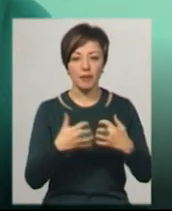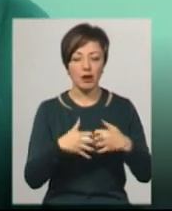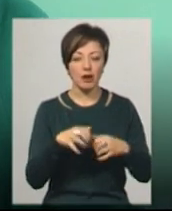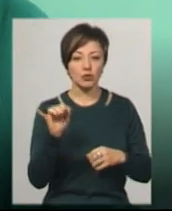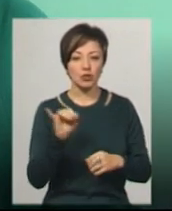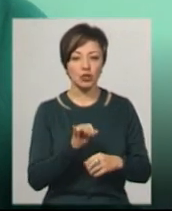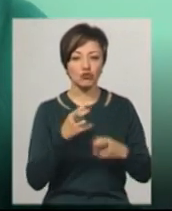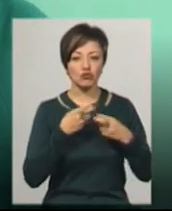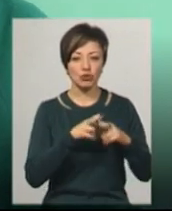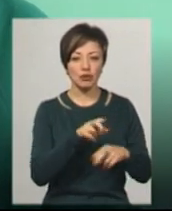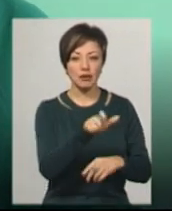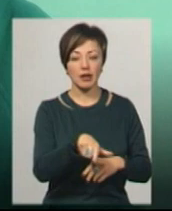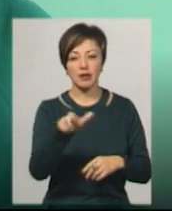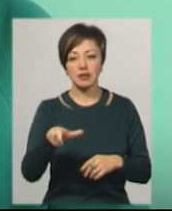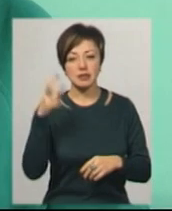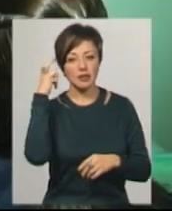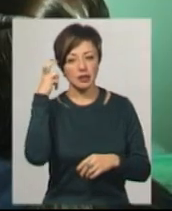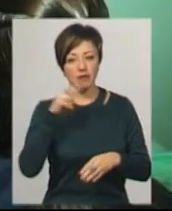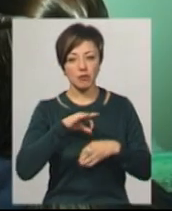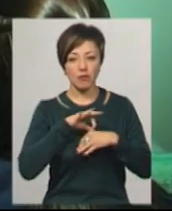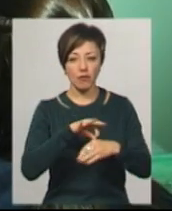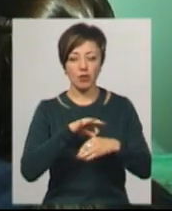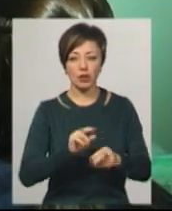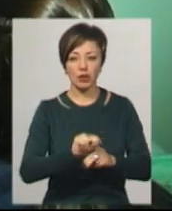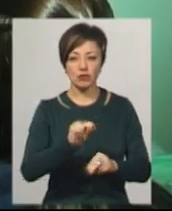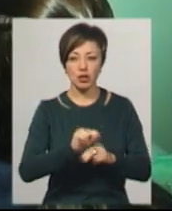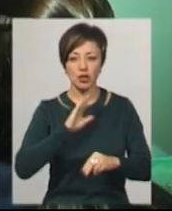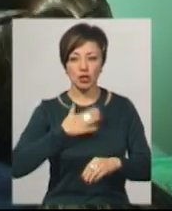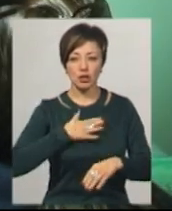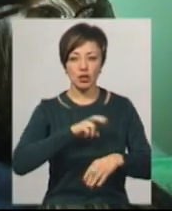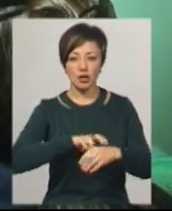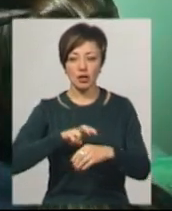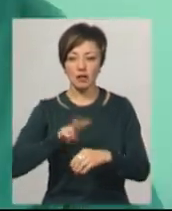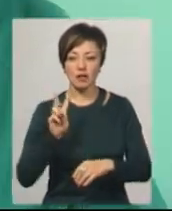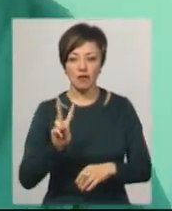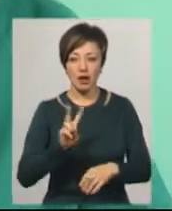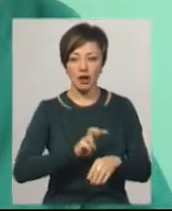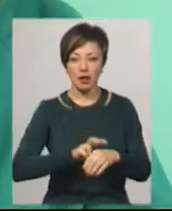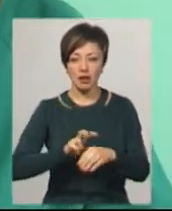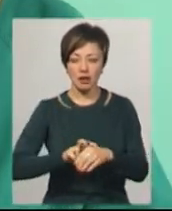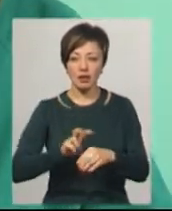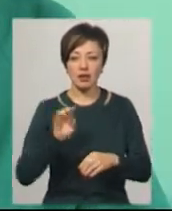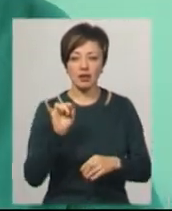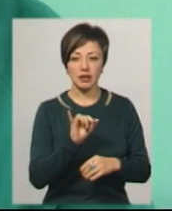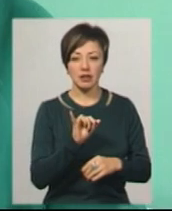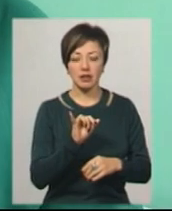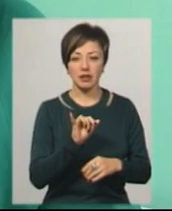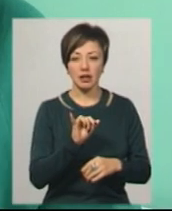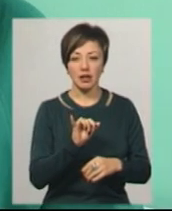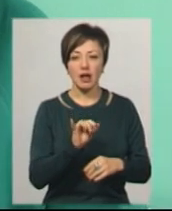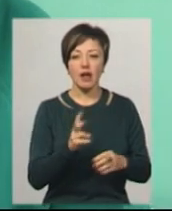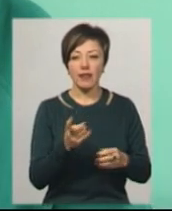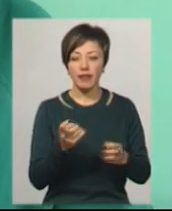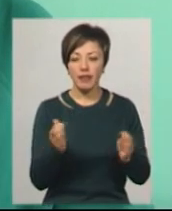інженери з Києва проводять навчання наших лікарів. Два лікаря-акушери-гінекологи і лікарний